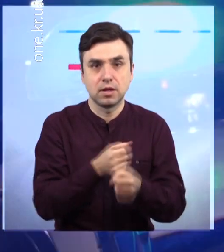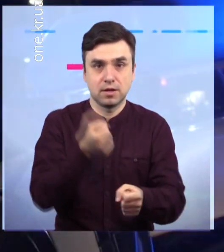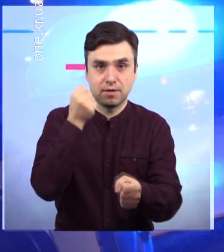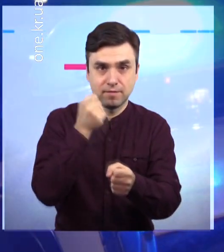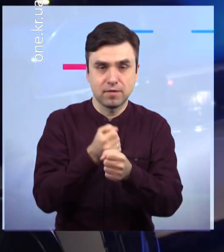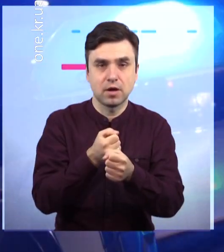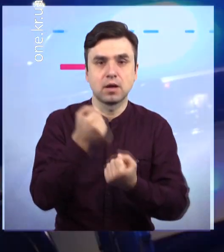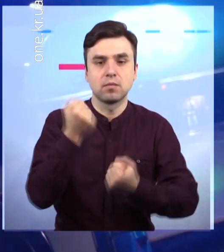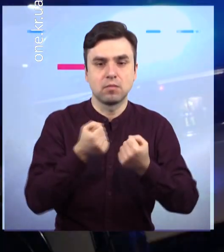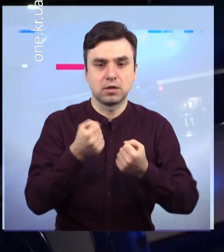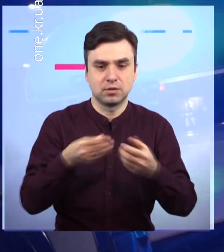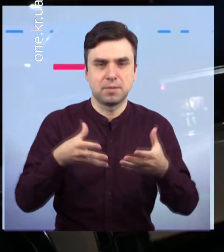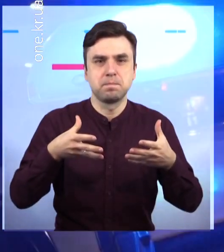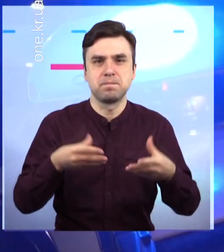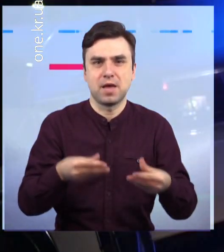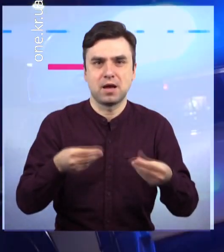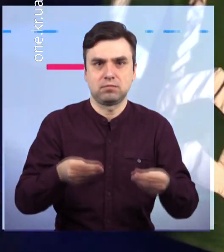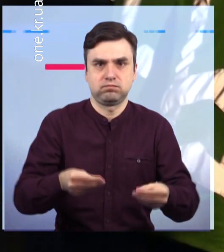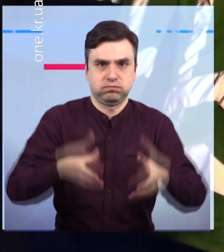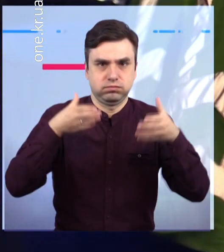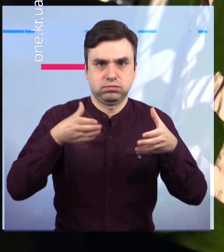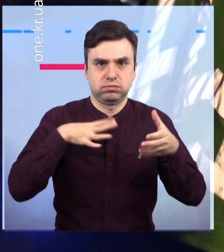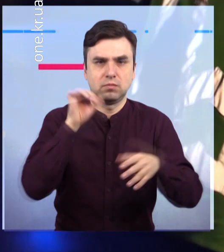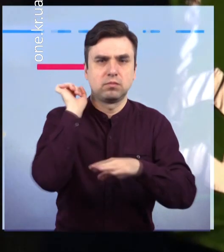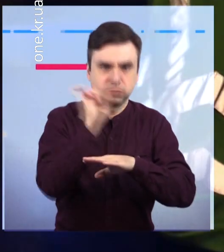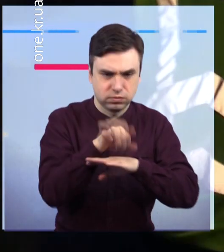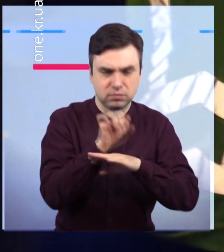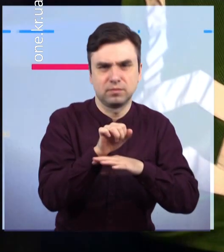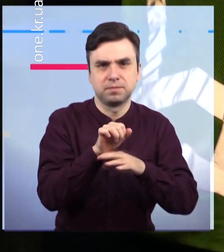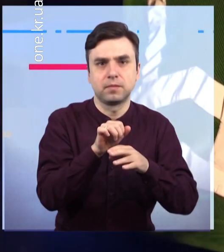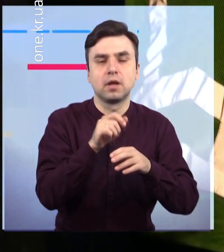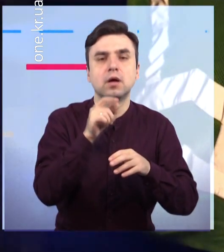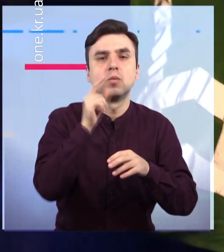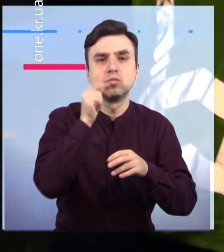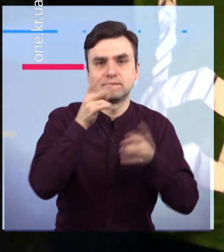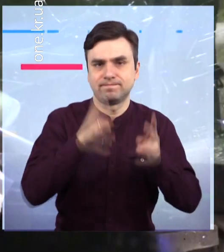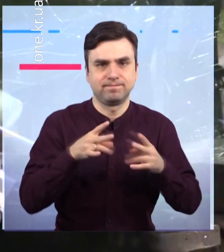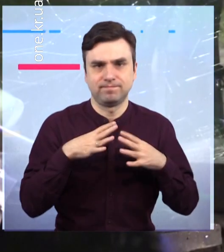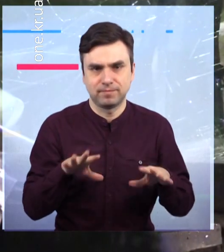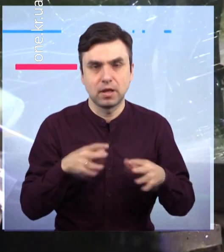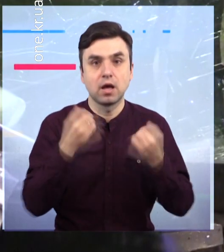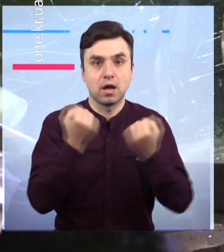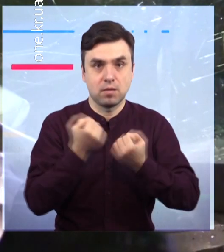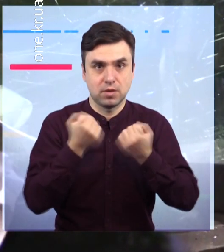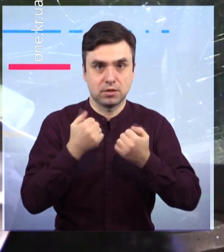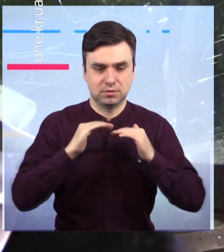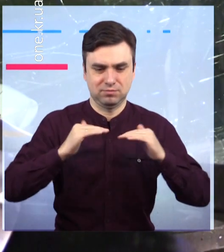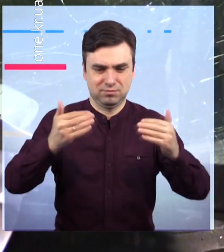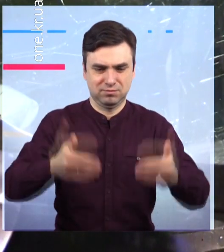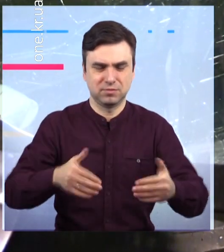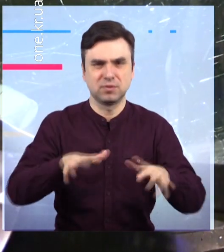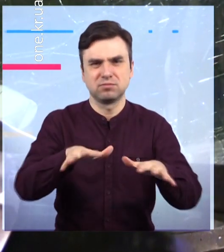після зіткнення авто декілька разів розвернуло і тільки приїхавши ще декілька метрів, автівка таки зупинилася біля